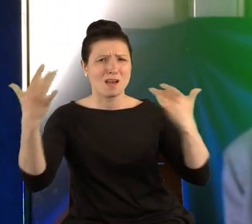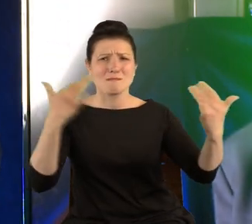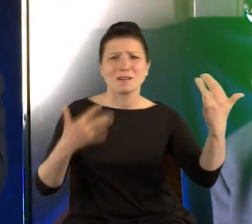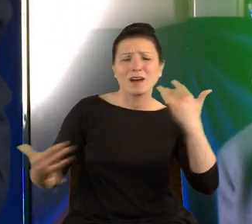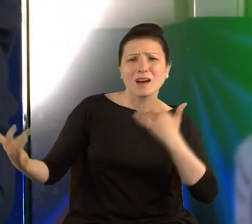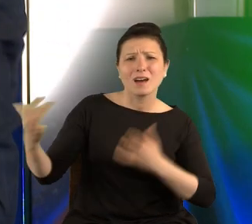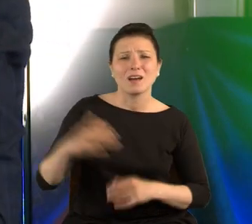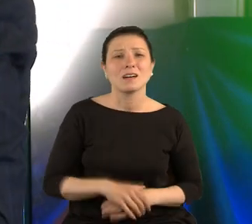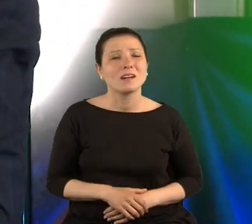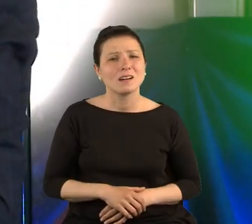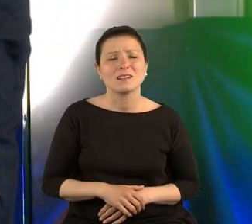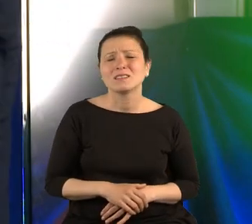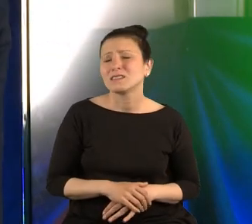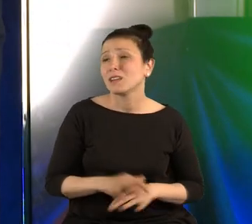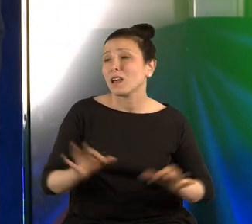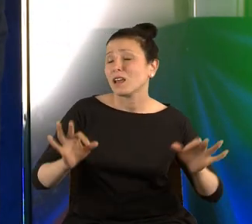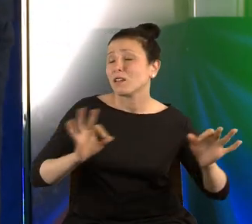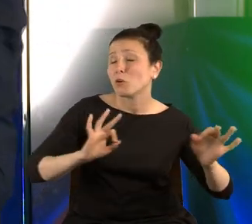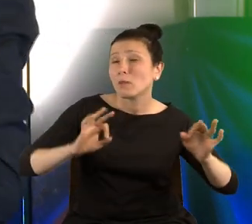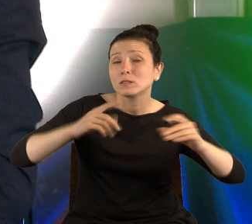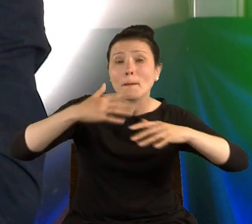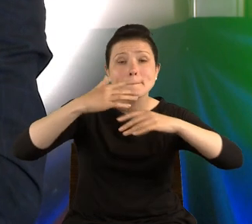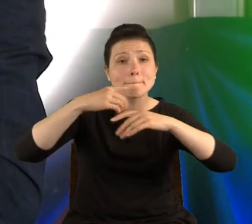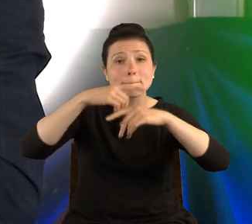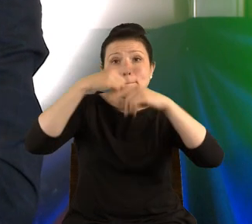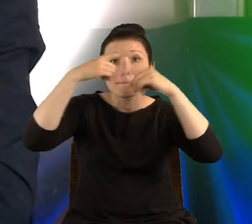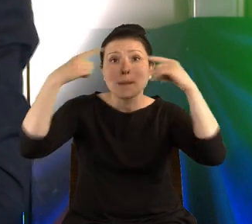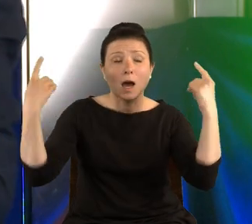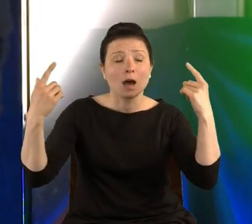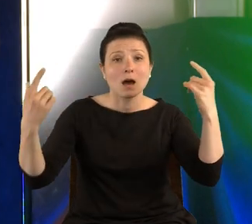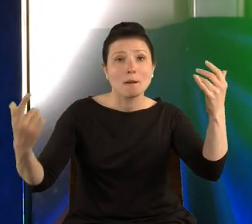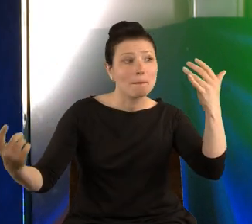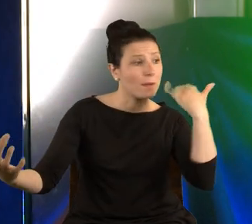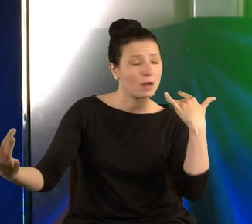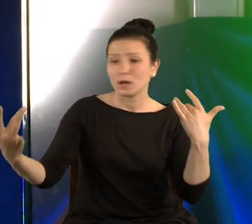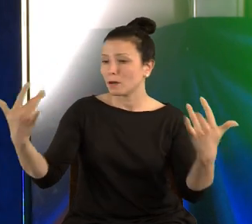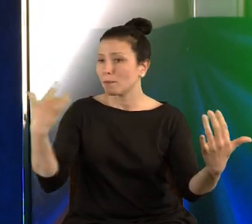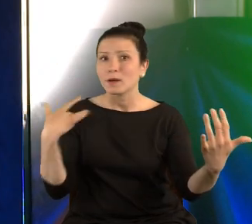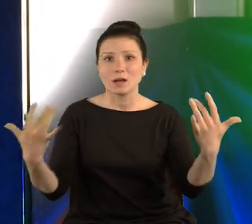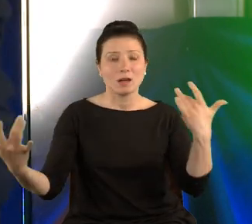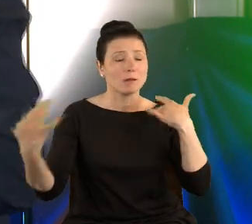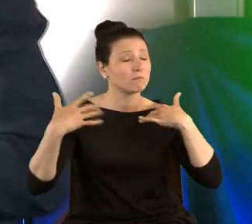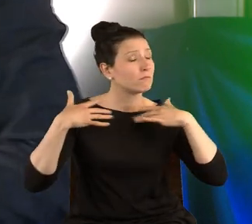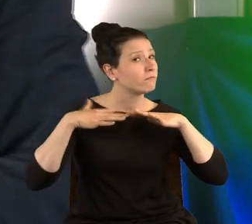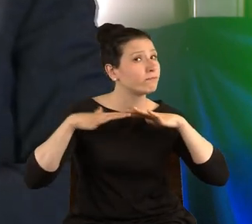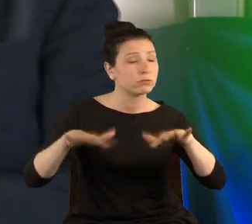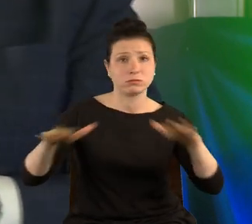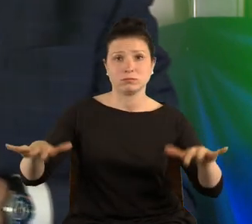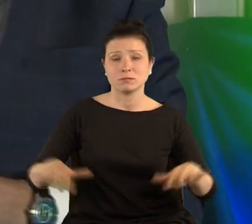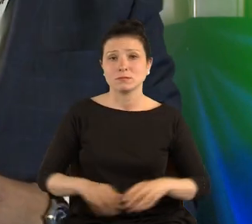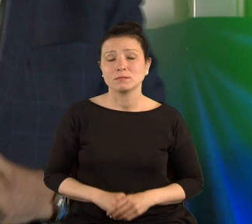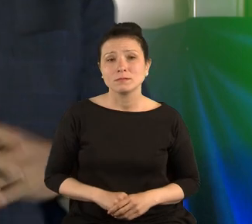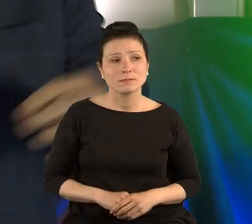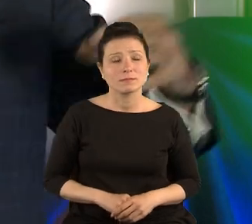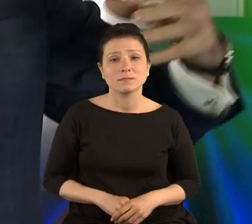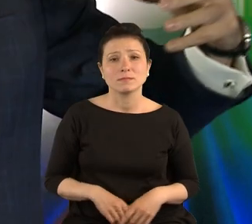Ponieważ ilość informacji, która do nas dociera, jest niewyobrażalnie duża w